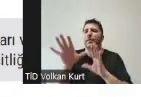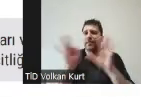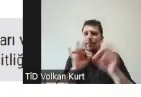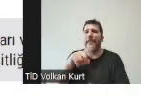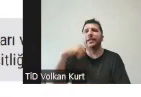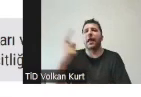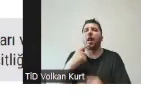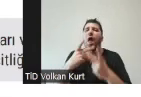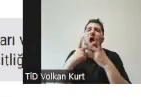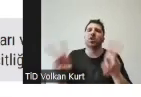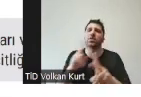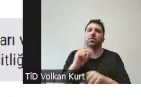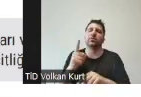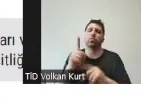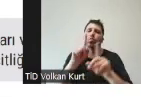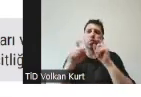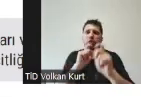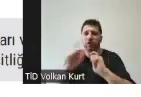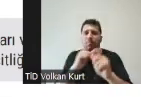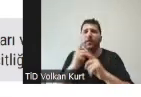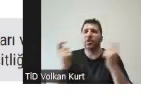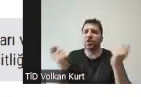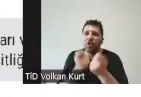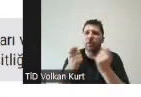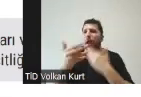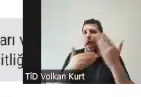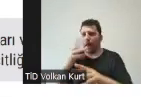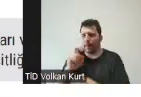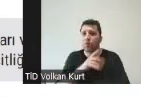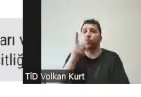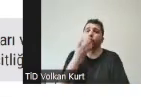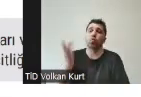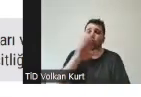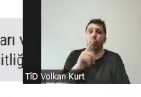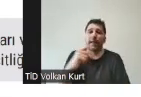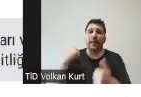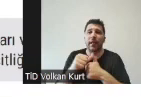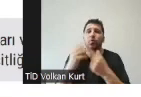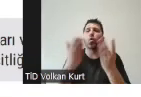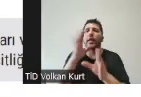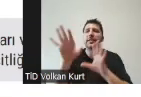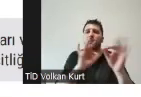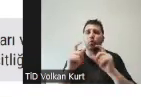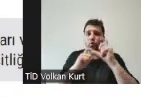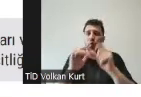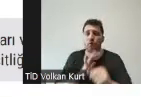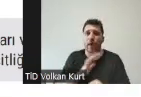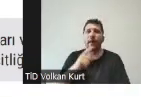açık uçlu olan soruları yanıtlayıp çalışmanızı anlattınız. Sonrasında yine çoktan seçmeli bir soru gelerek hak